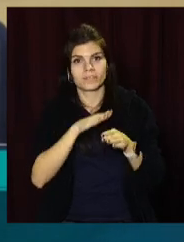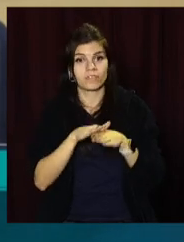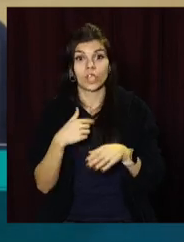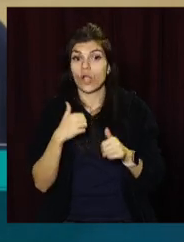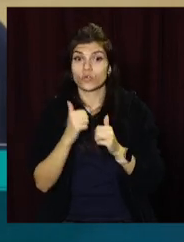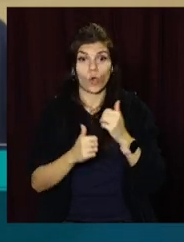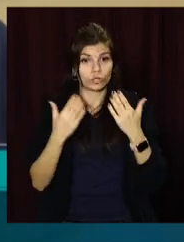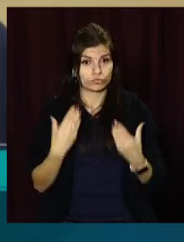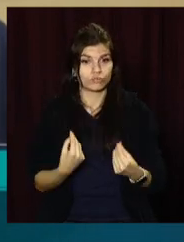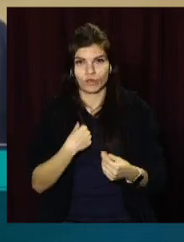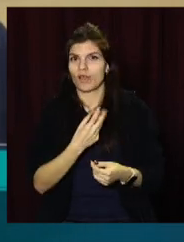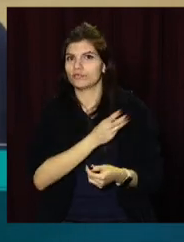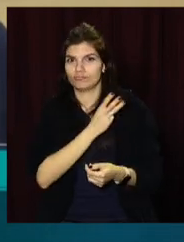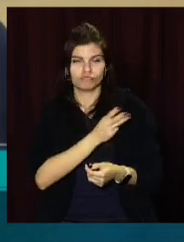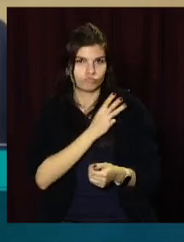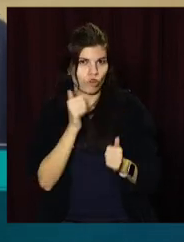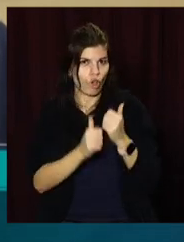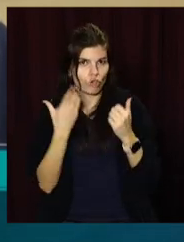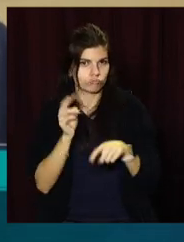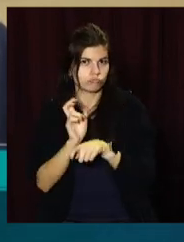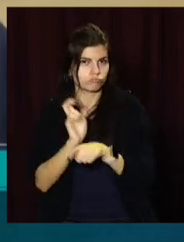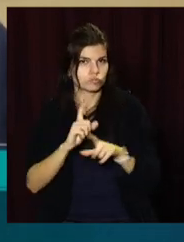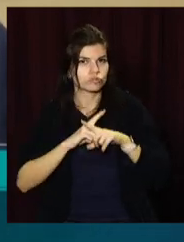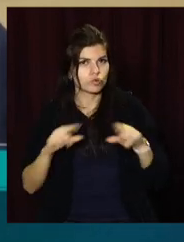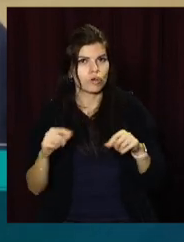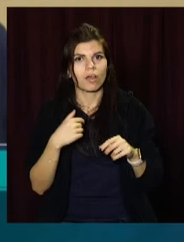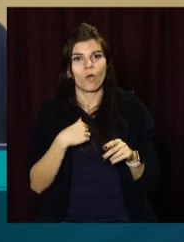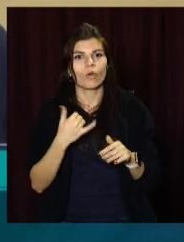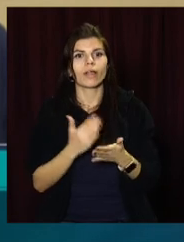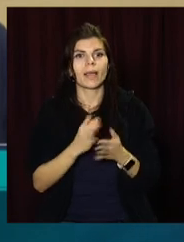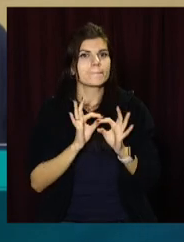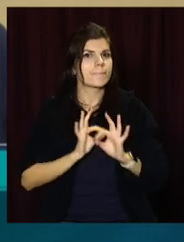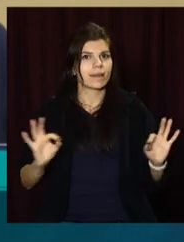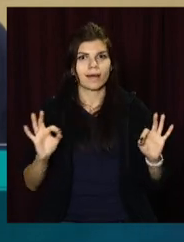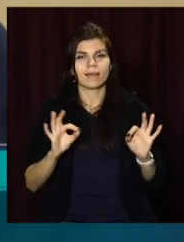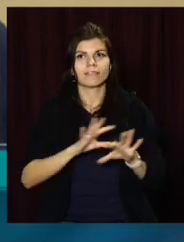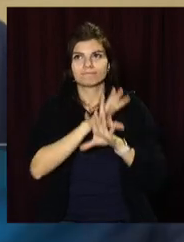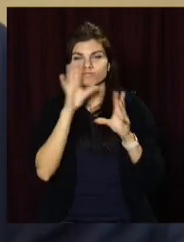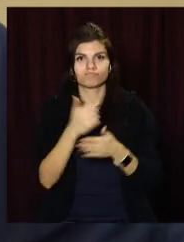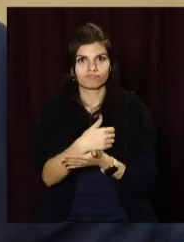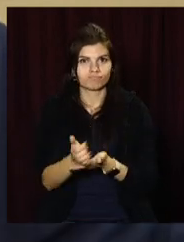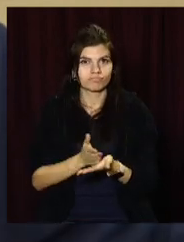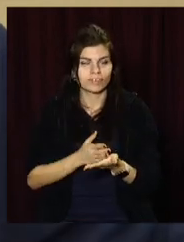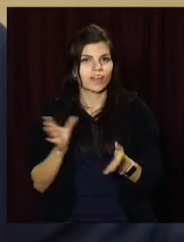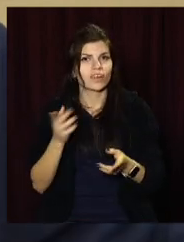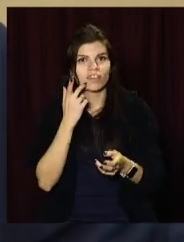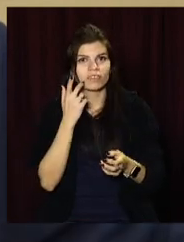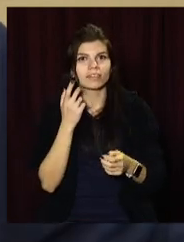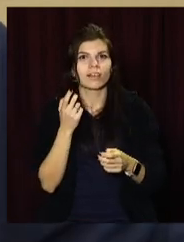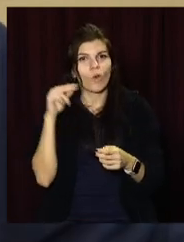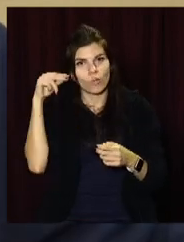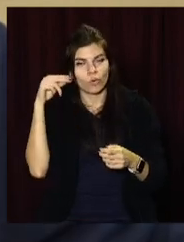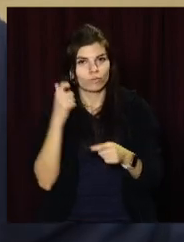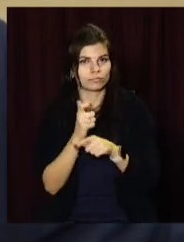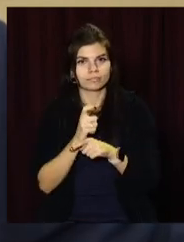охотно хожу до школи, тому що ми маємо таке прекрасне обладнання, завжди дуже гарно проходять